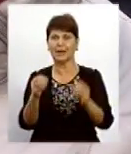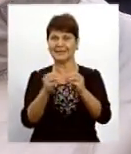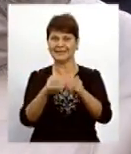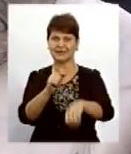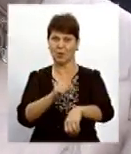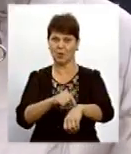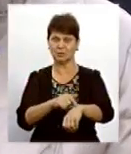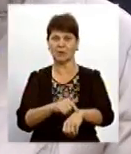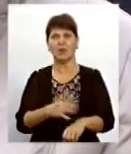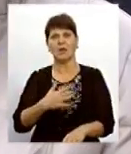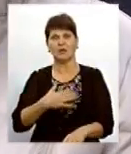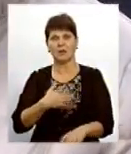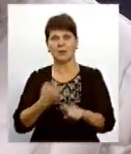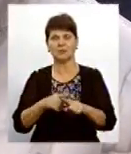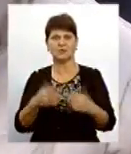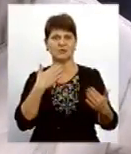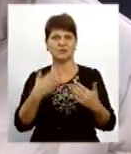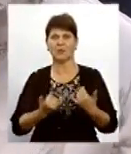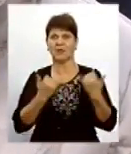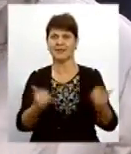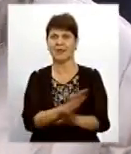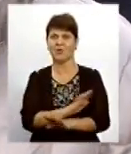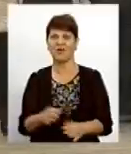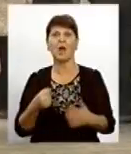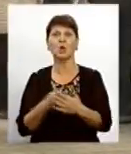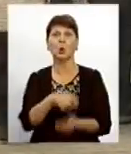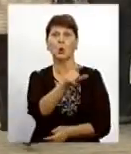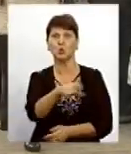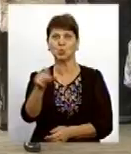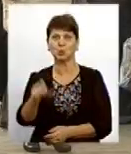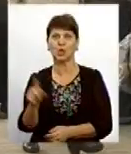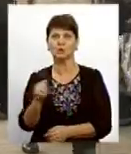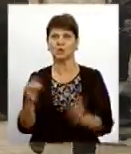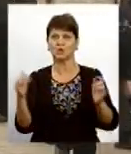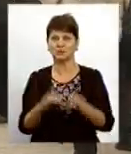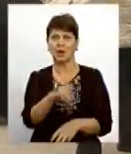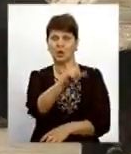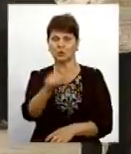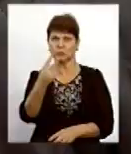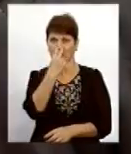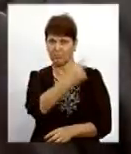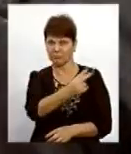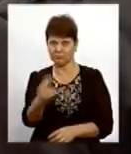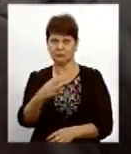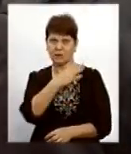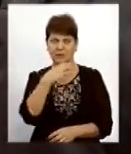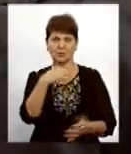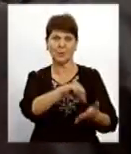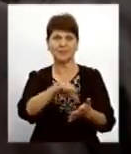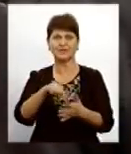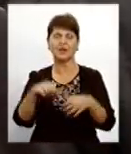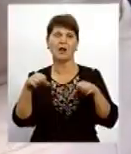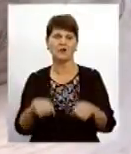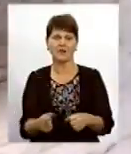годину. Як на мене, це ставлення неповаги до людей, що зібралися. Людей доволі багато, як ви бачите. Представники влади з